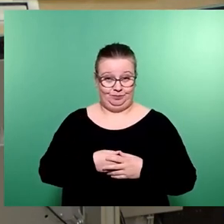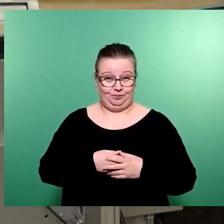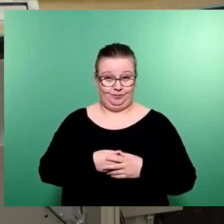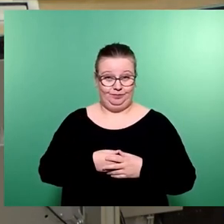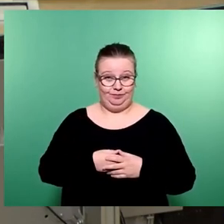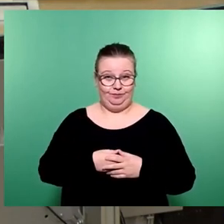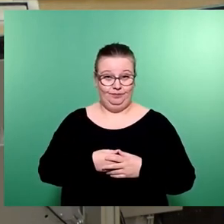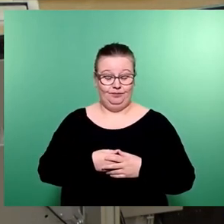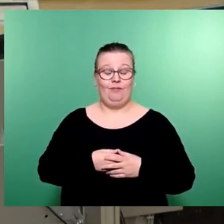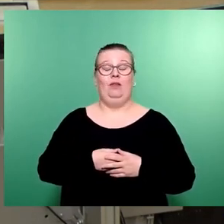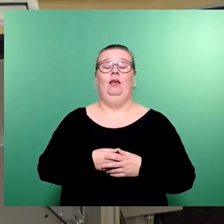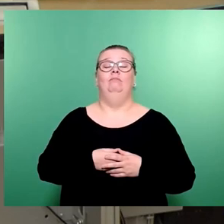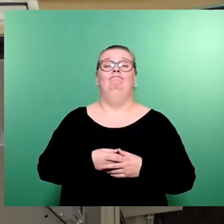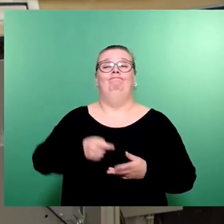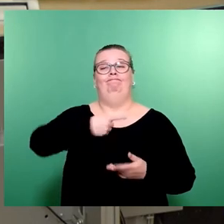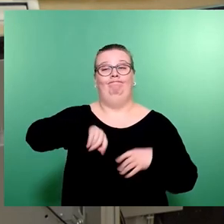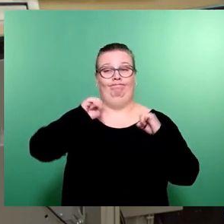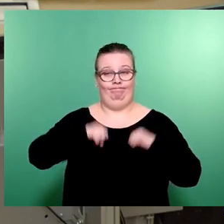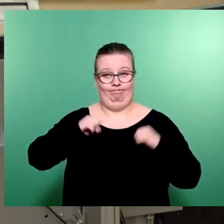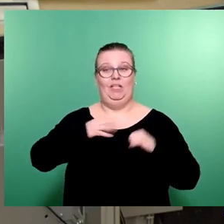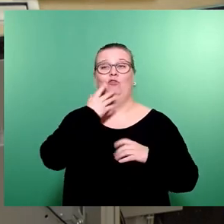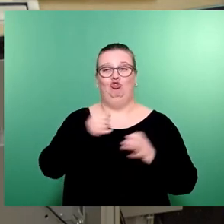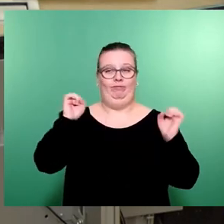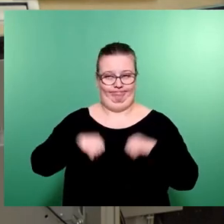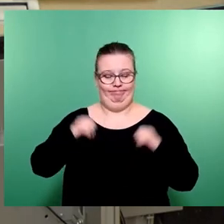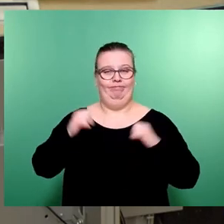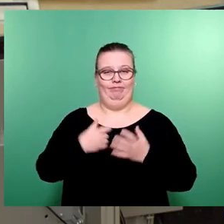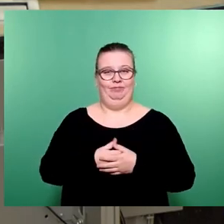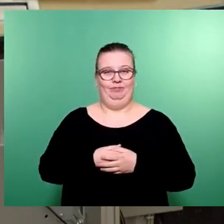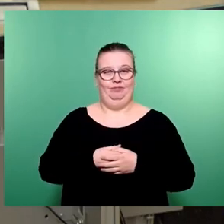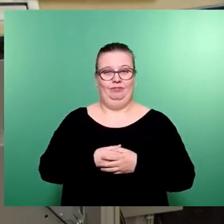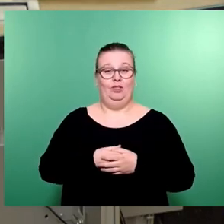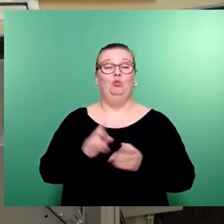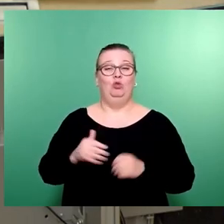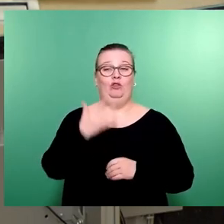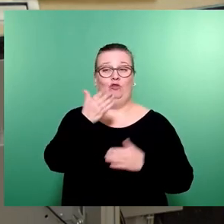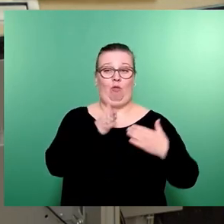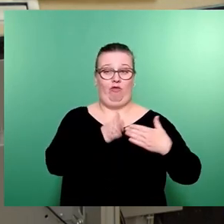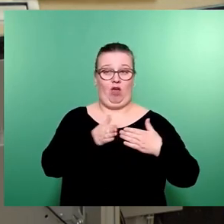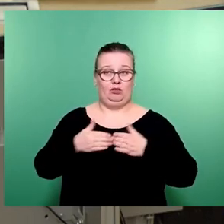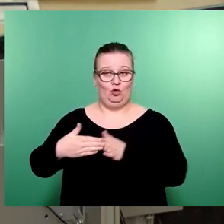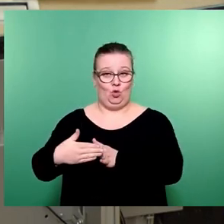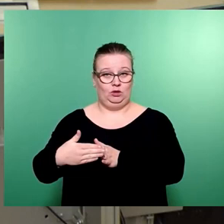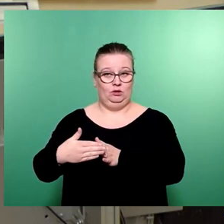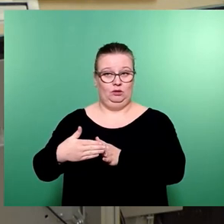Wir haben uns geeinigt, dass wir uns einigen wollen. Und auf dieser Grundlage haben fünf Fraktionen in diesem Stadtrat